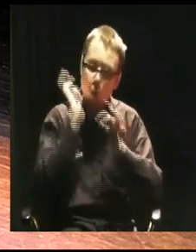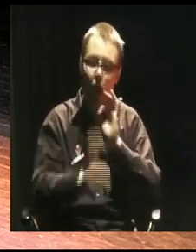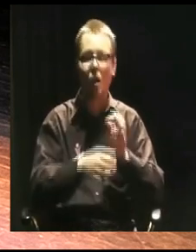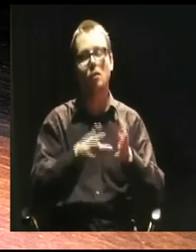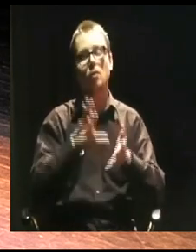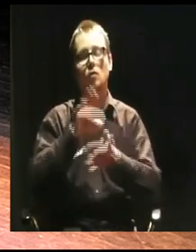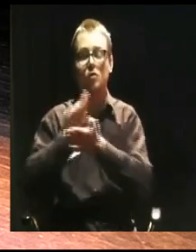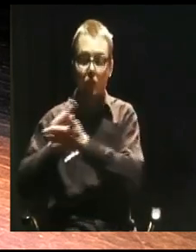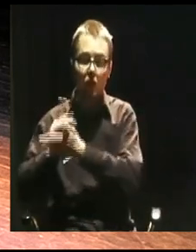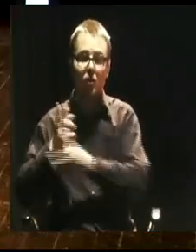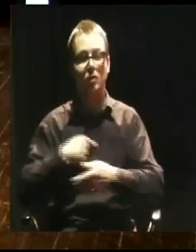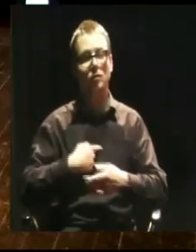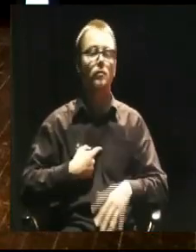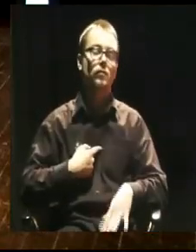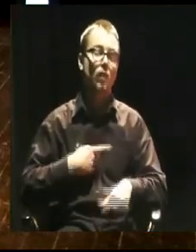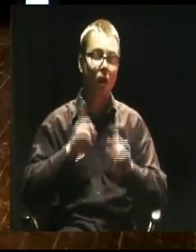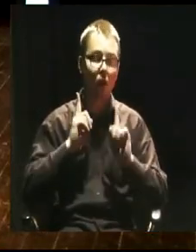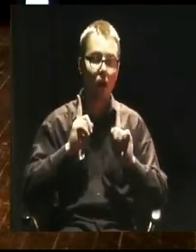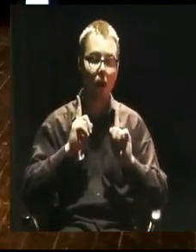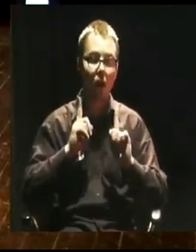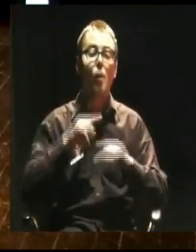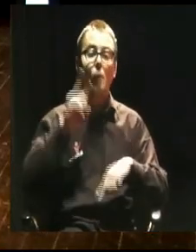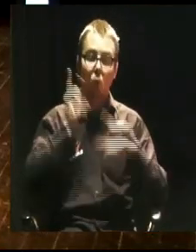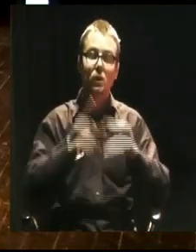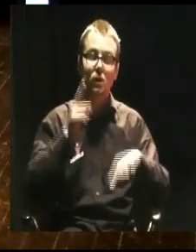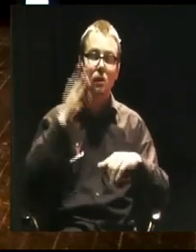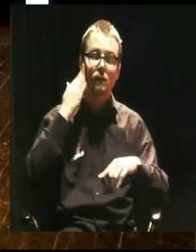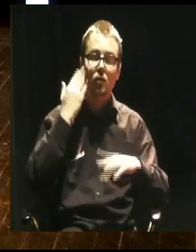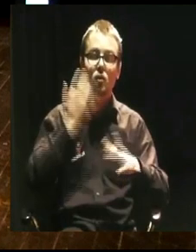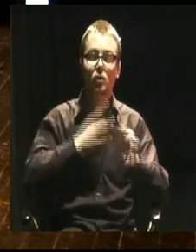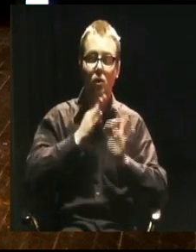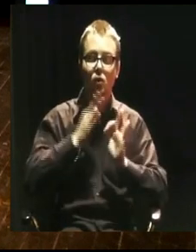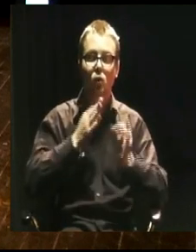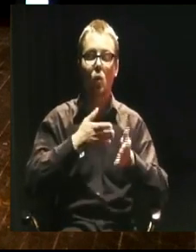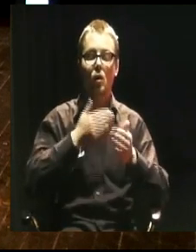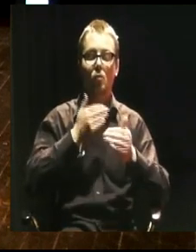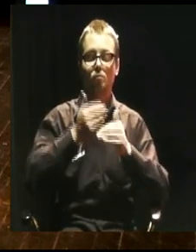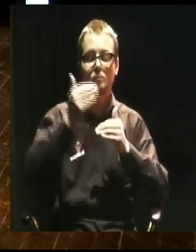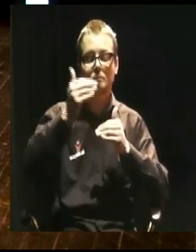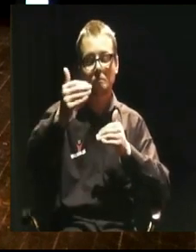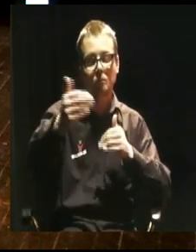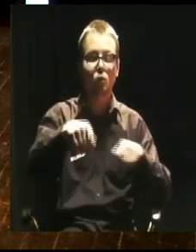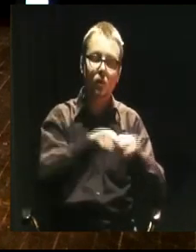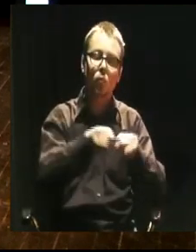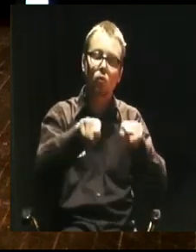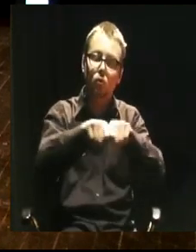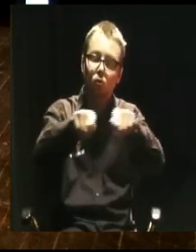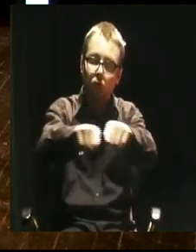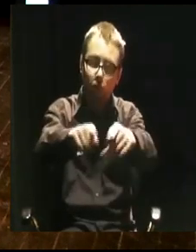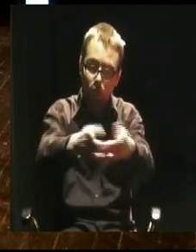ale to, że historia lubi się powtarzać, jedno. Odważyć trzeba się znaleźć w tym momencie i odnieść go odpowiednio do przeszłości.